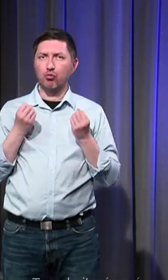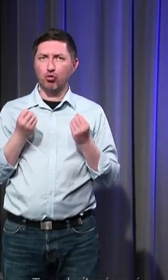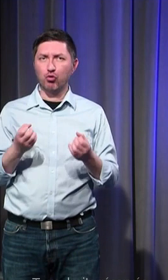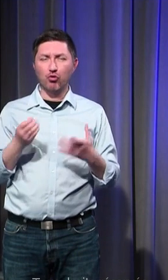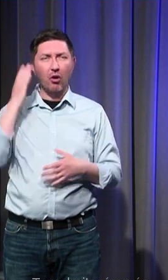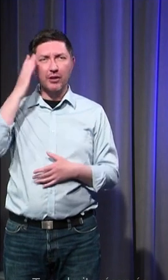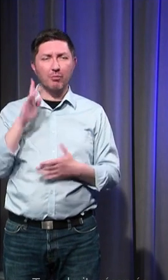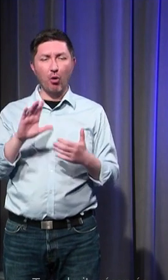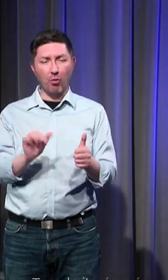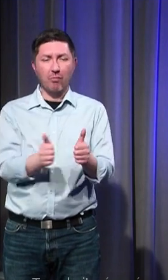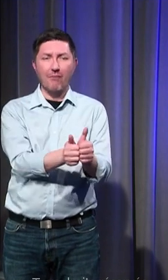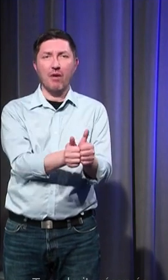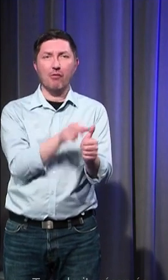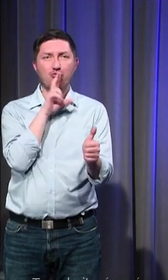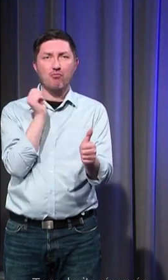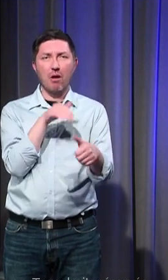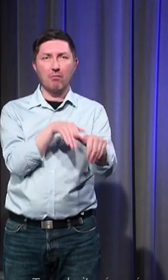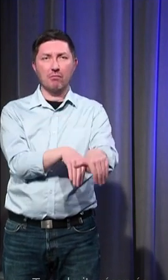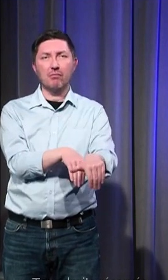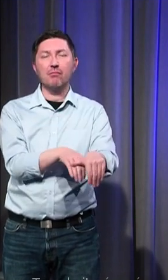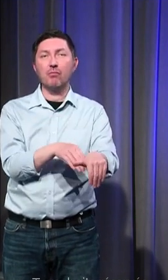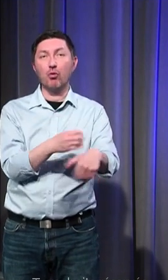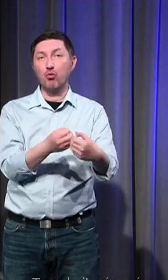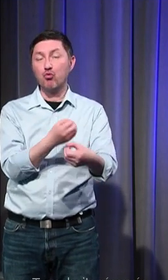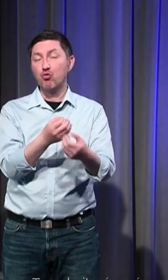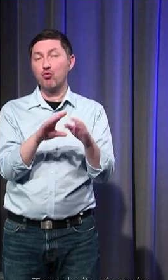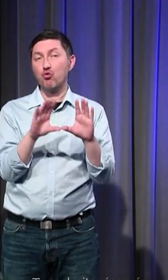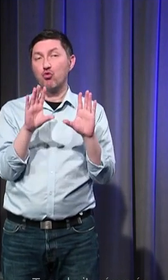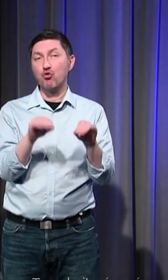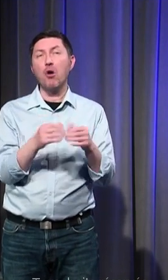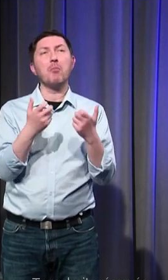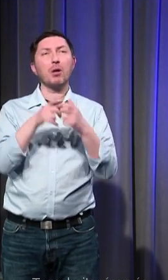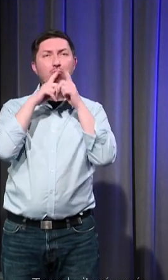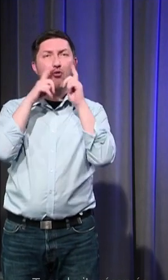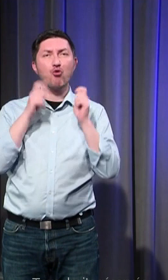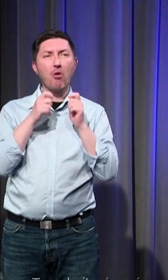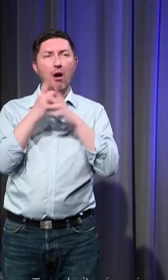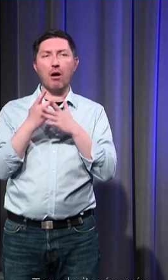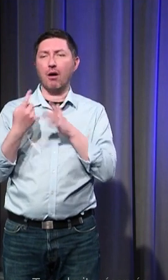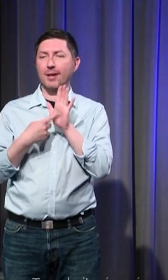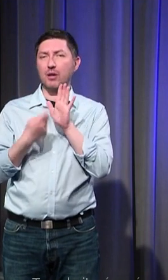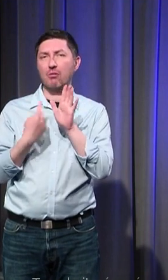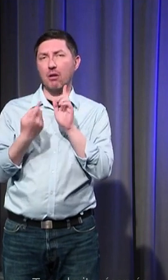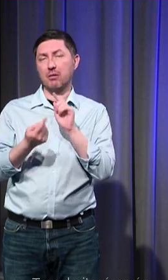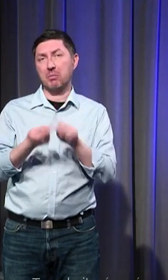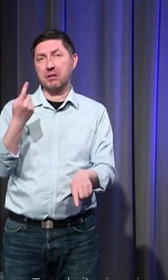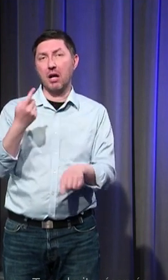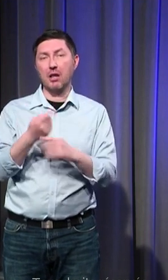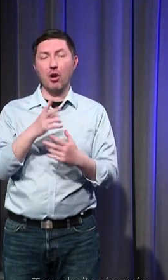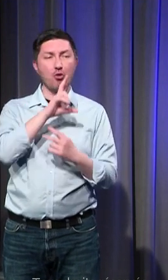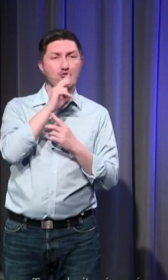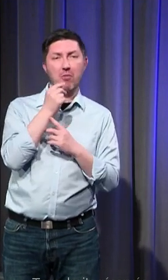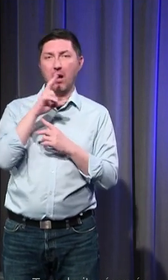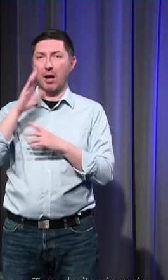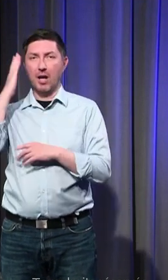l'humain dans la tombe ou dans le lieu les gaulois pratiquent un rituel très particulier et associent des humains et